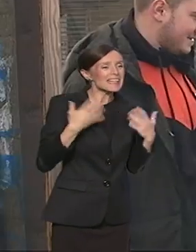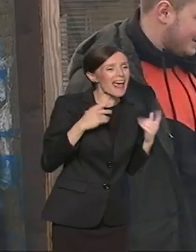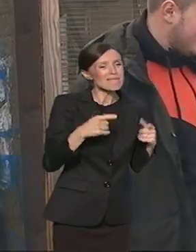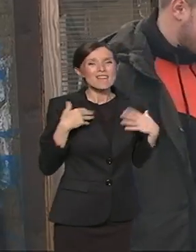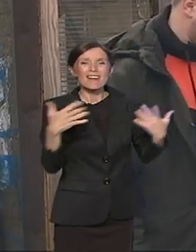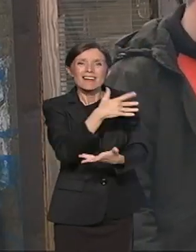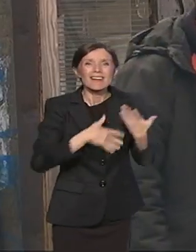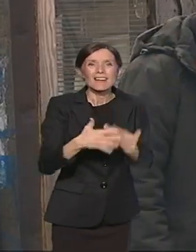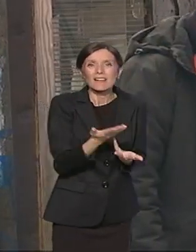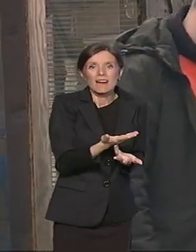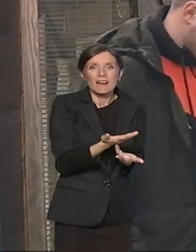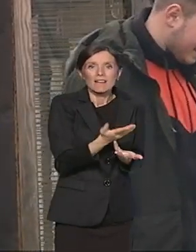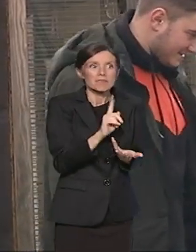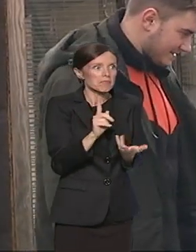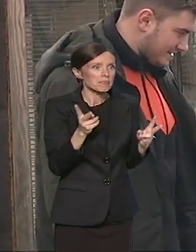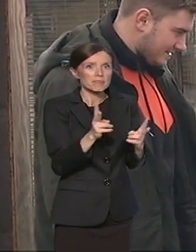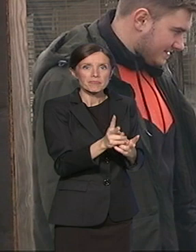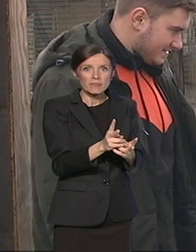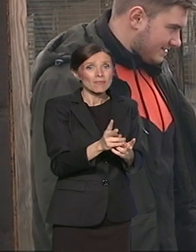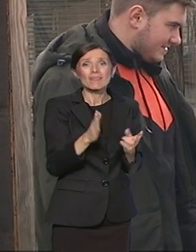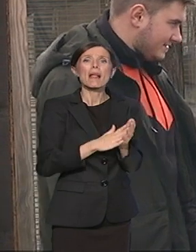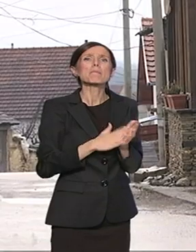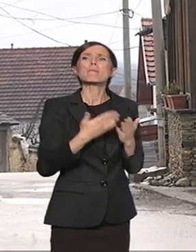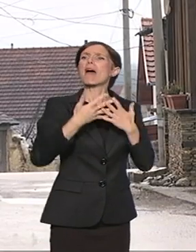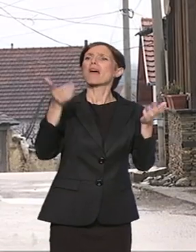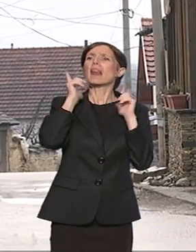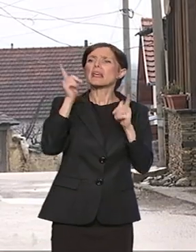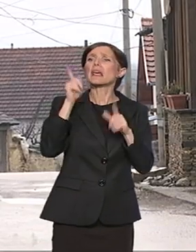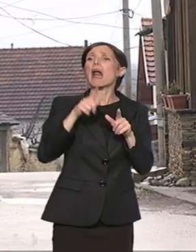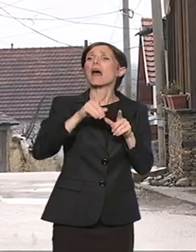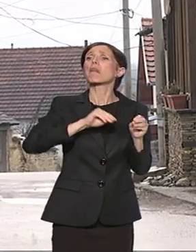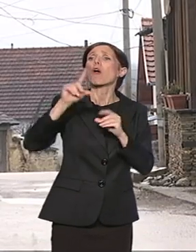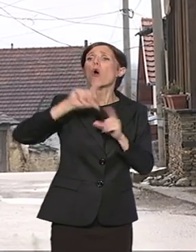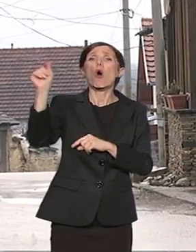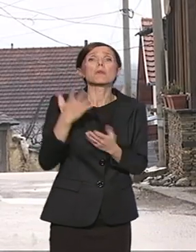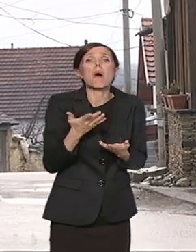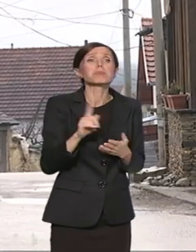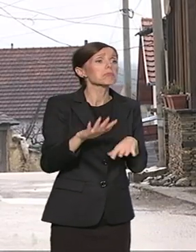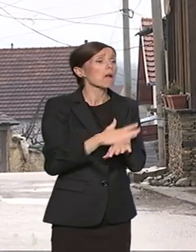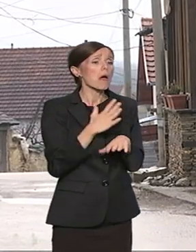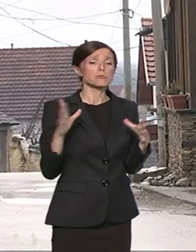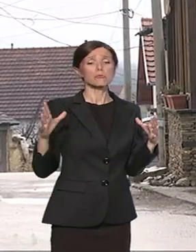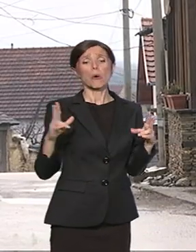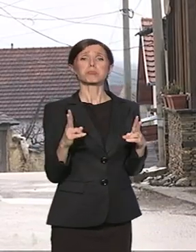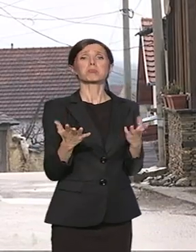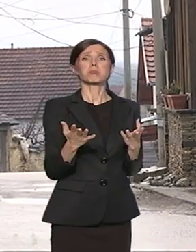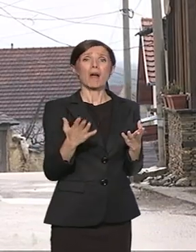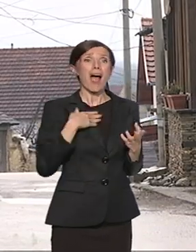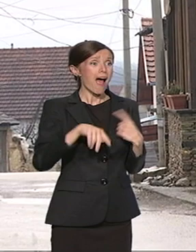jako osjeti. Nije kao u nekom većem mestu kad odu ljudi. Kod nas, kad ode jedan čovek, to se dosta osjeti.